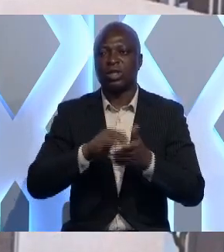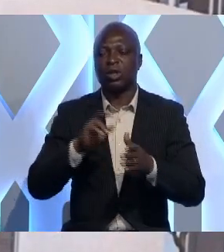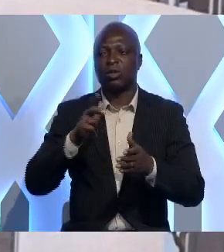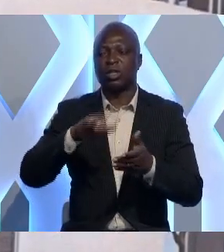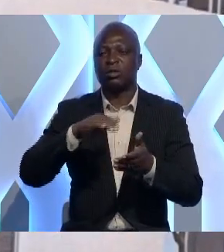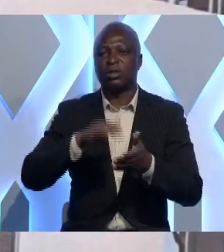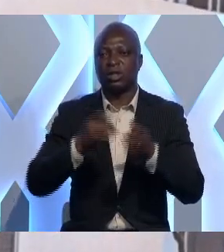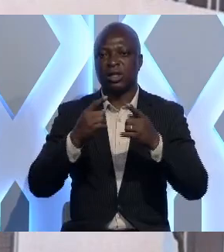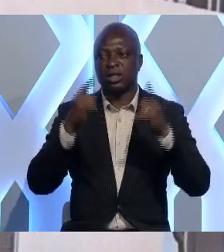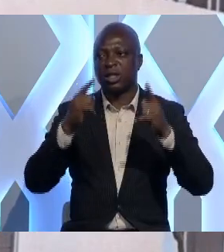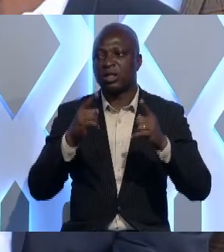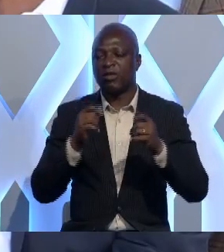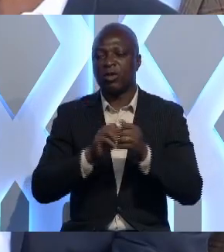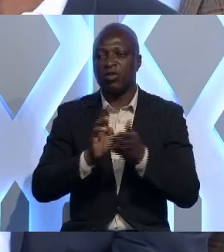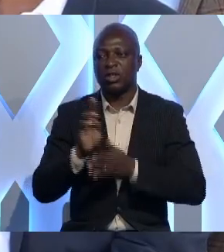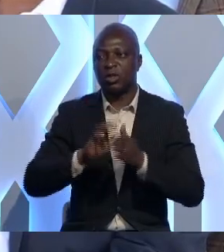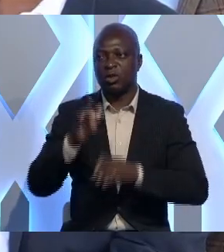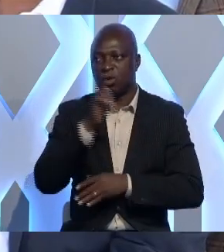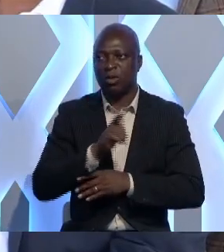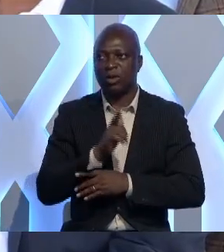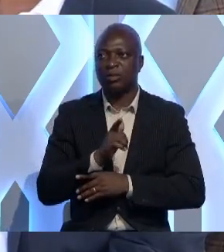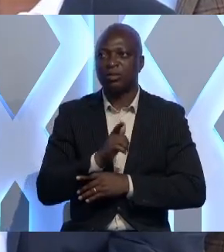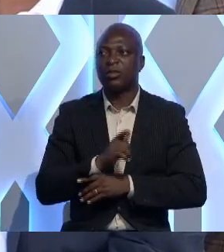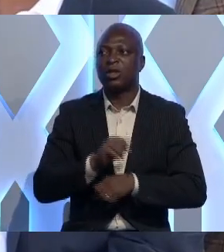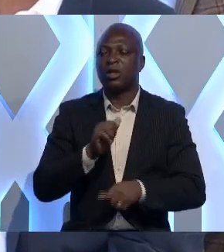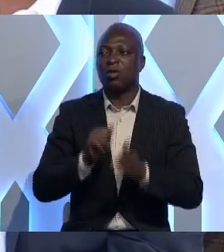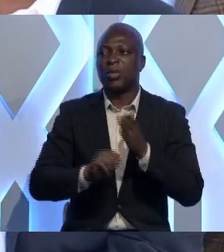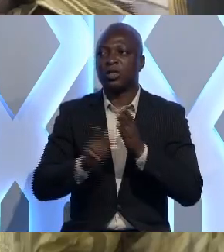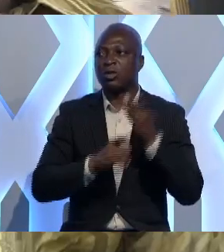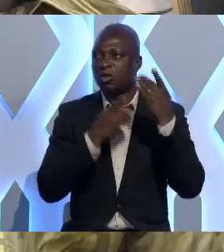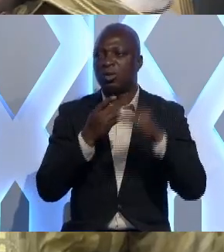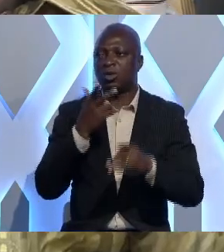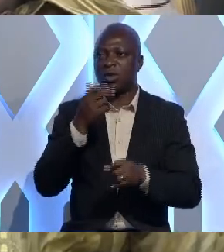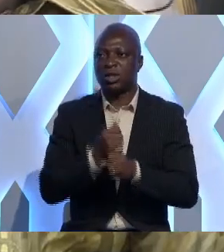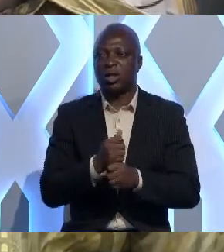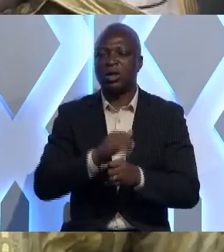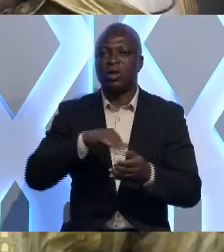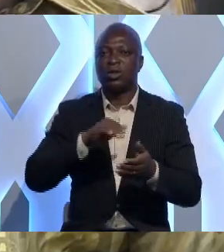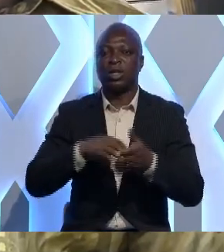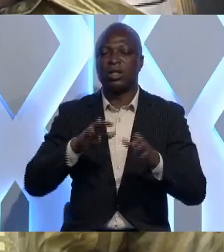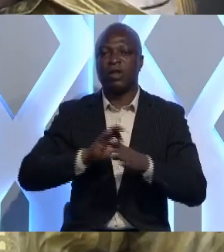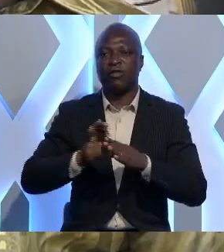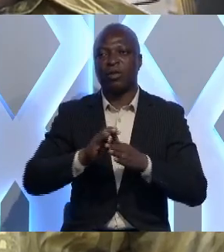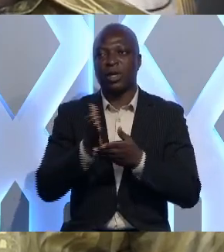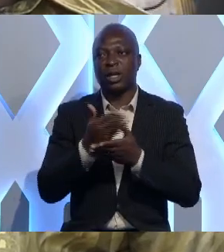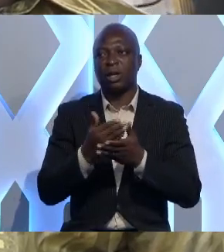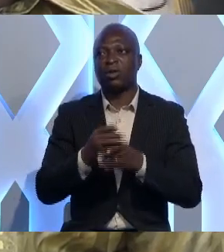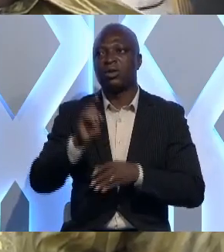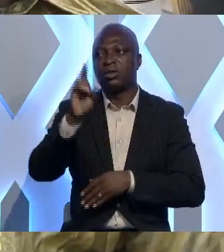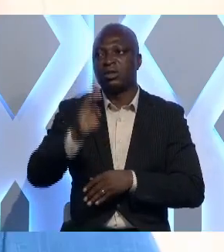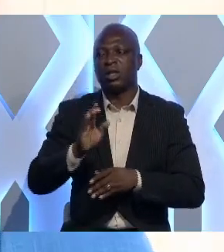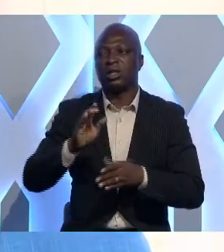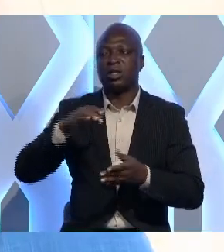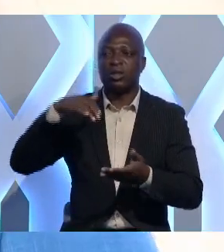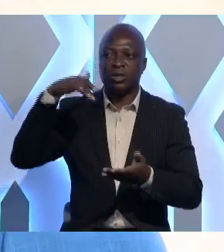centre d'excellence qu'abrite l'Université de Lomé. Opérationnel depuis trois ans, le centre a déjà formé quelques centaines d'étudiants